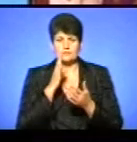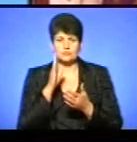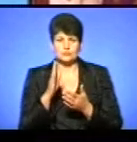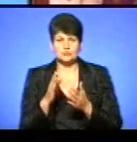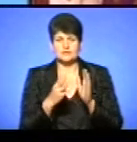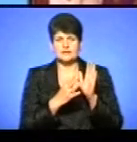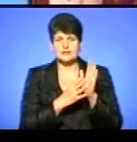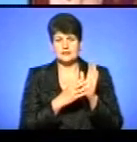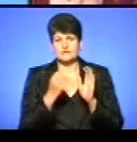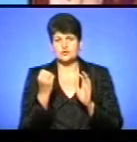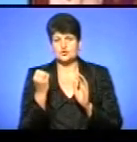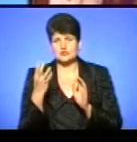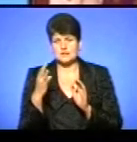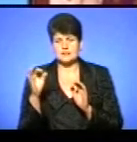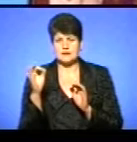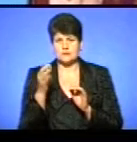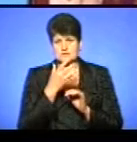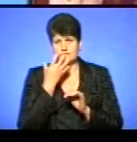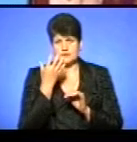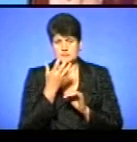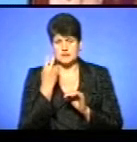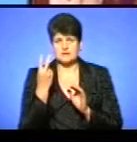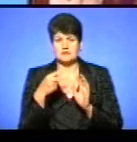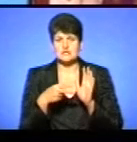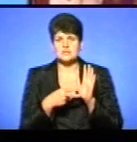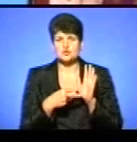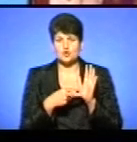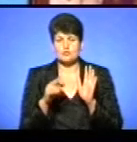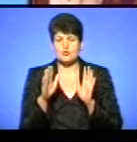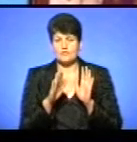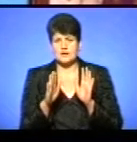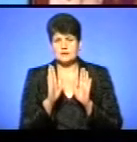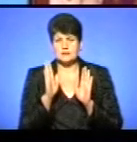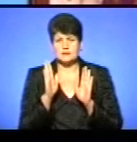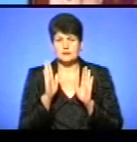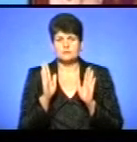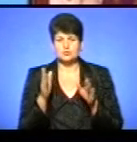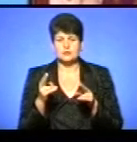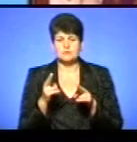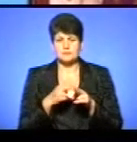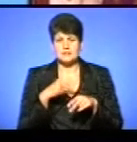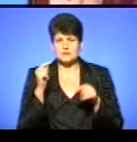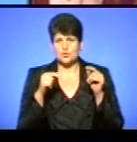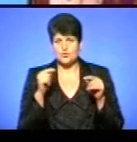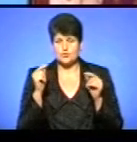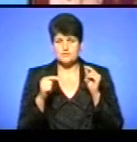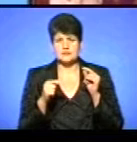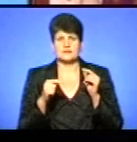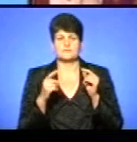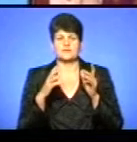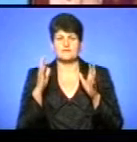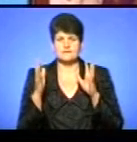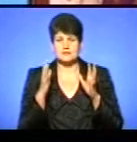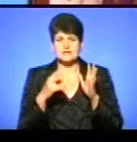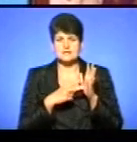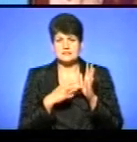9-14 градусів тепла. 27 вересня буде без істотних опадів, західним вітром 7